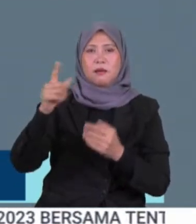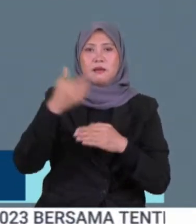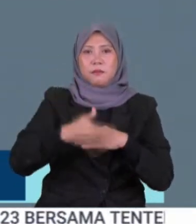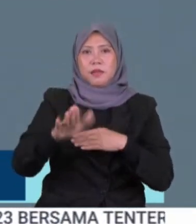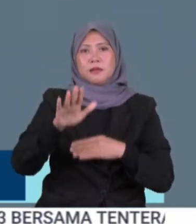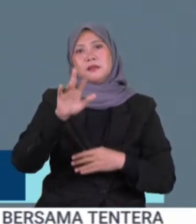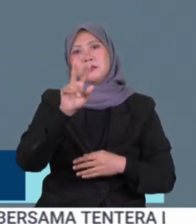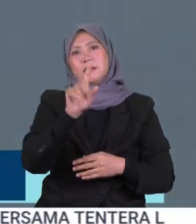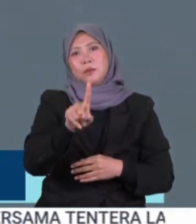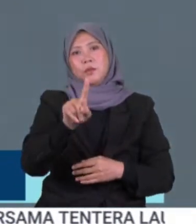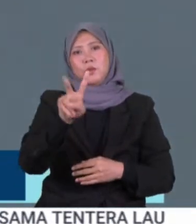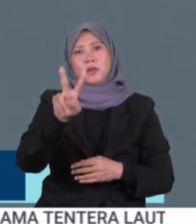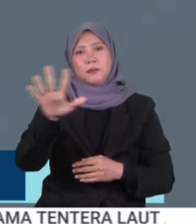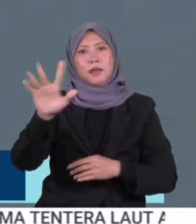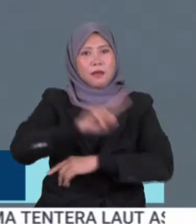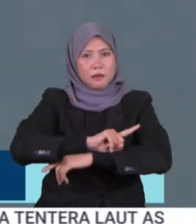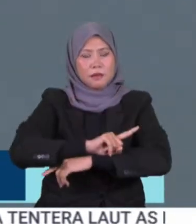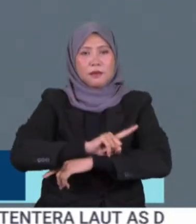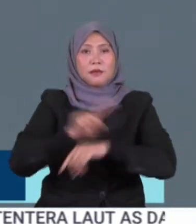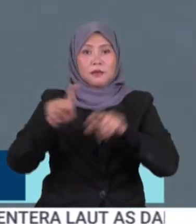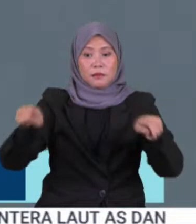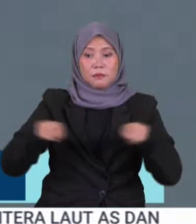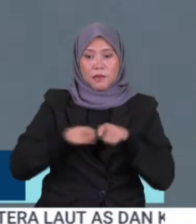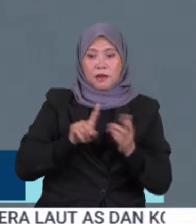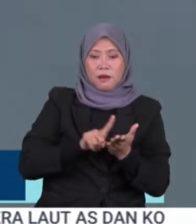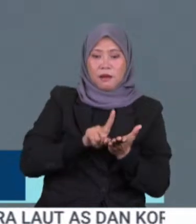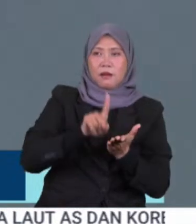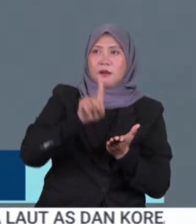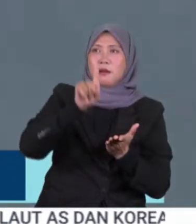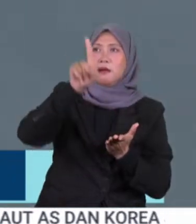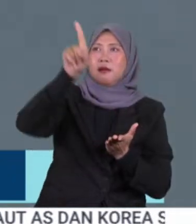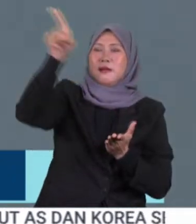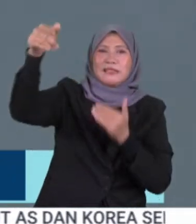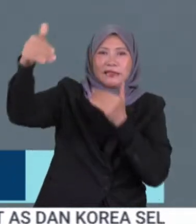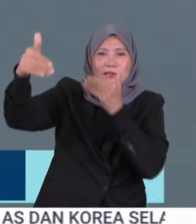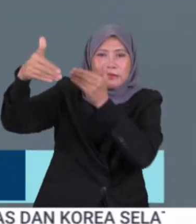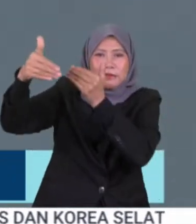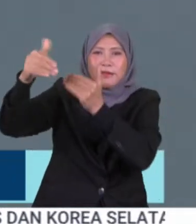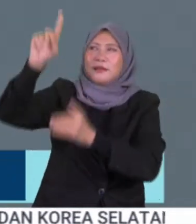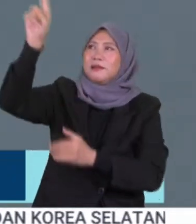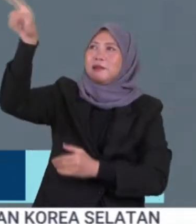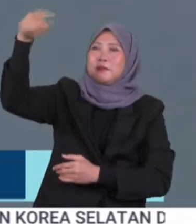125 hari Titik itu dianggap paling hampir dengan matahari